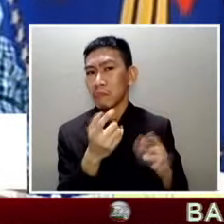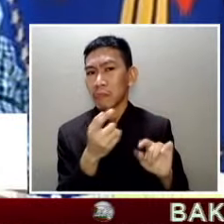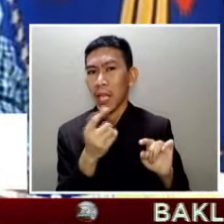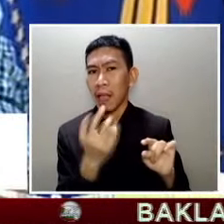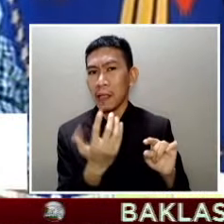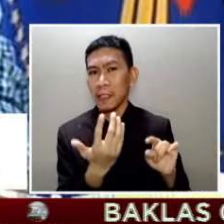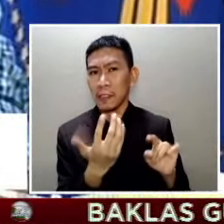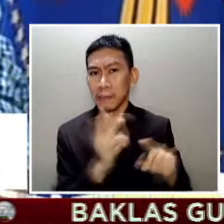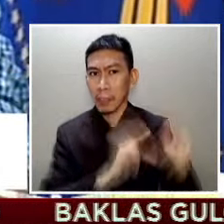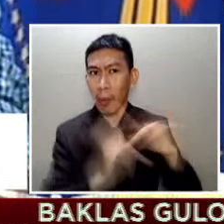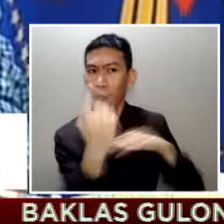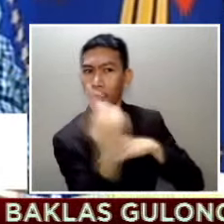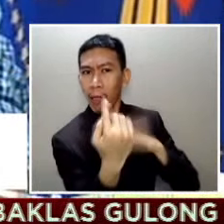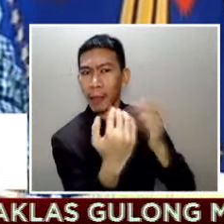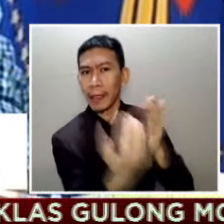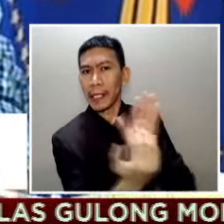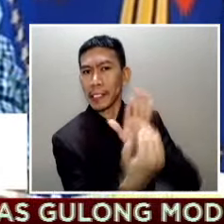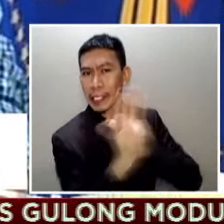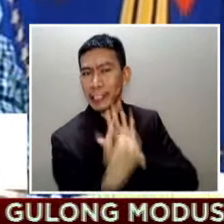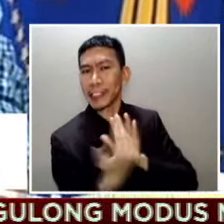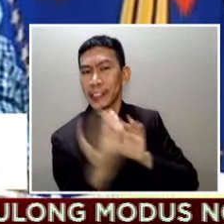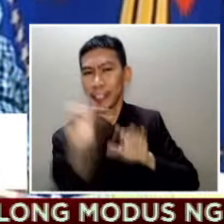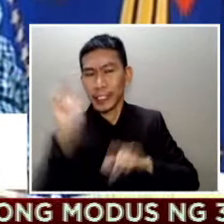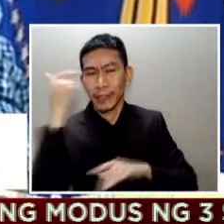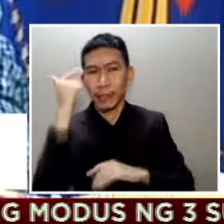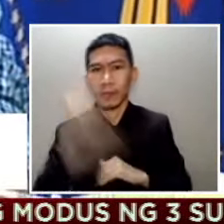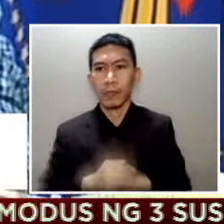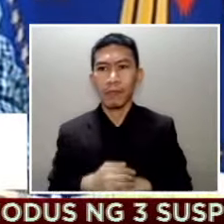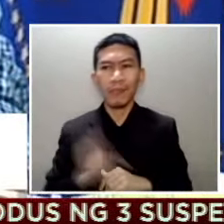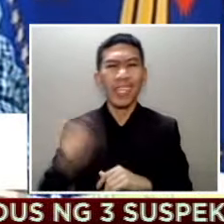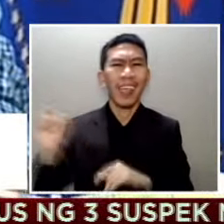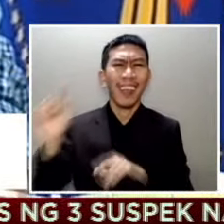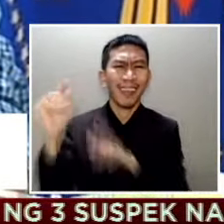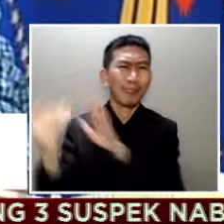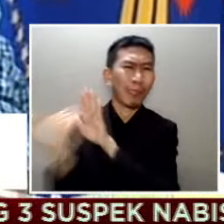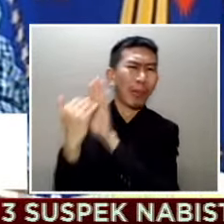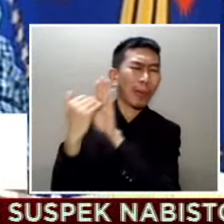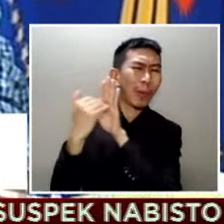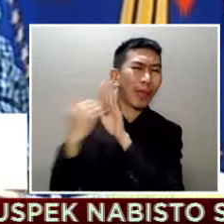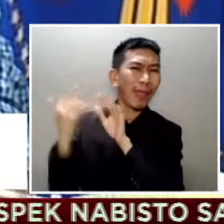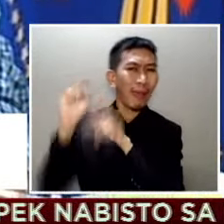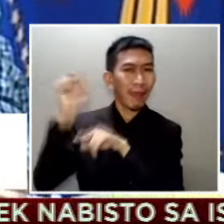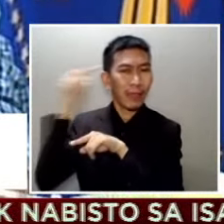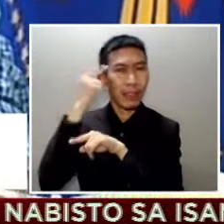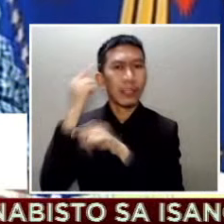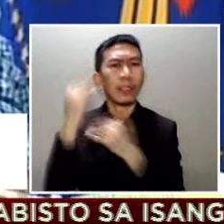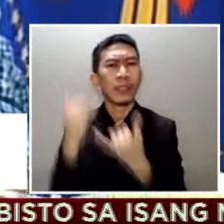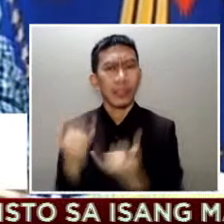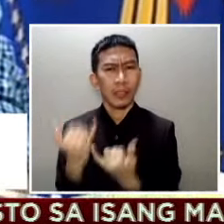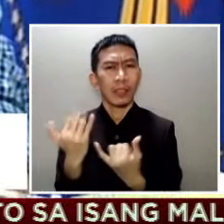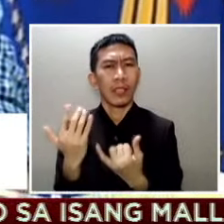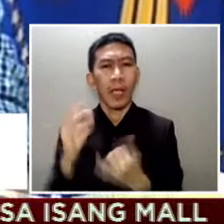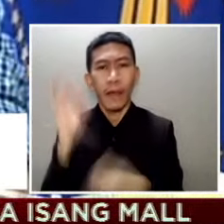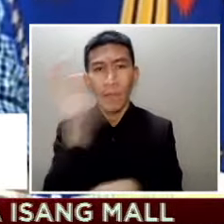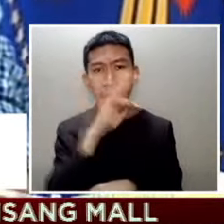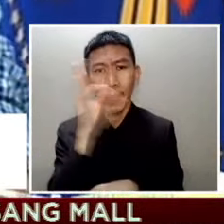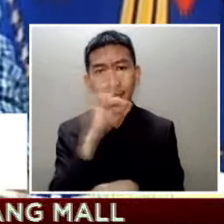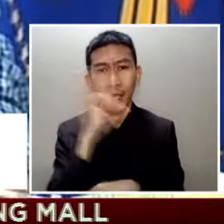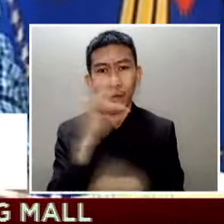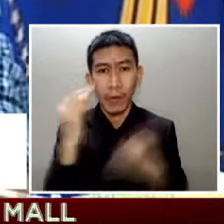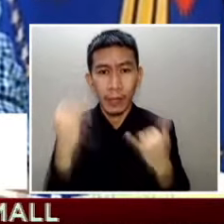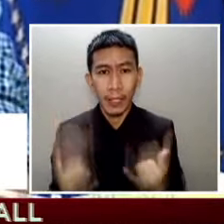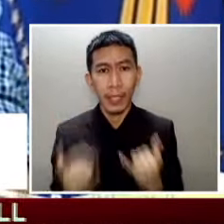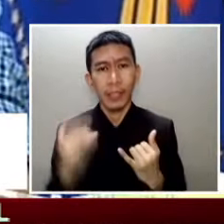itong oposisyon dapat tignan ng taong bayan ngayong tignan ninyo